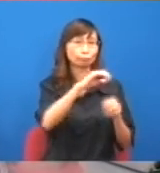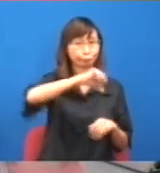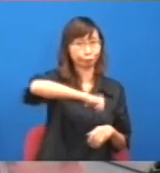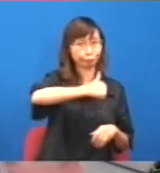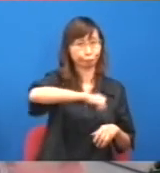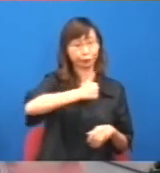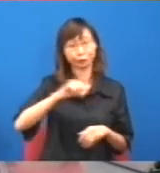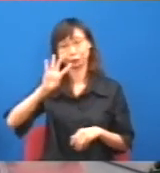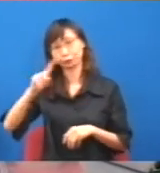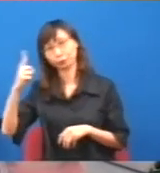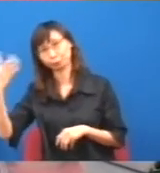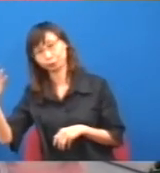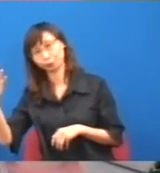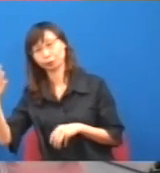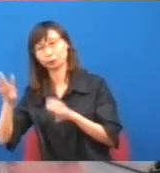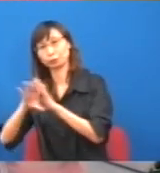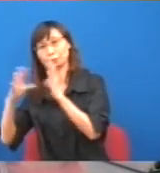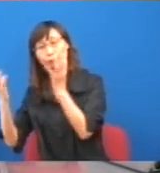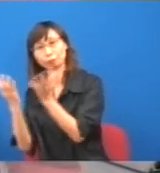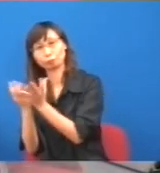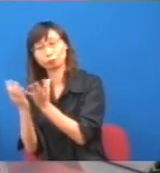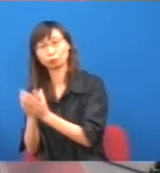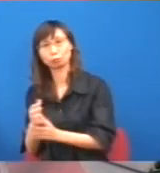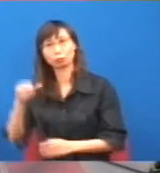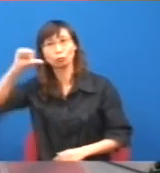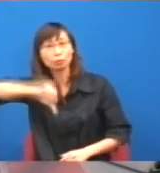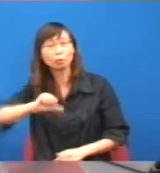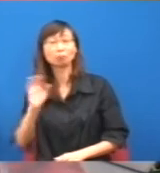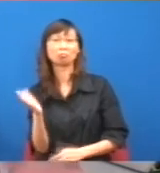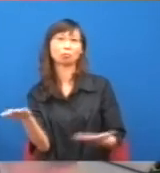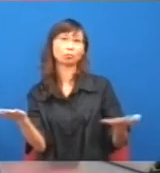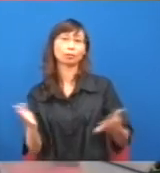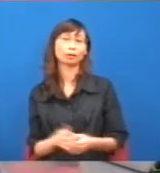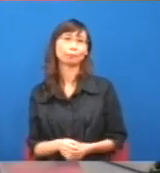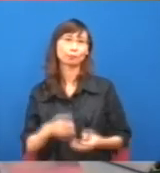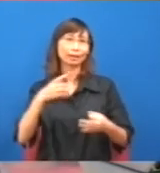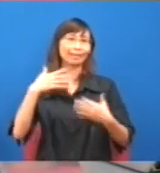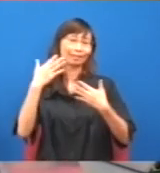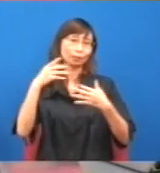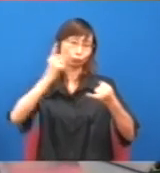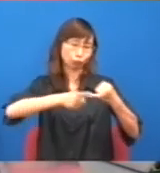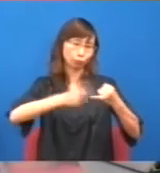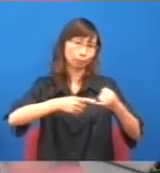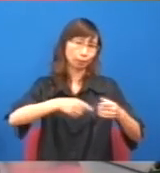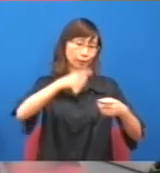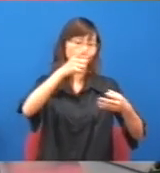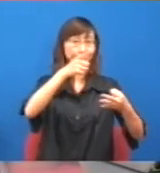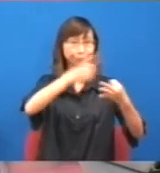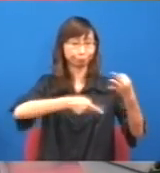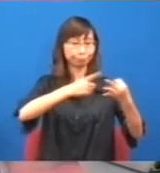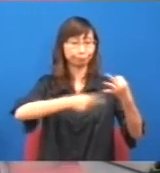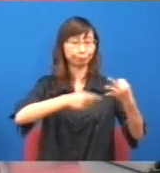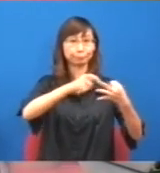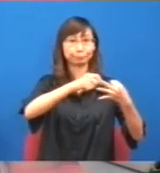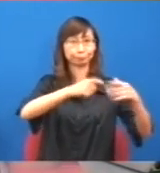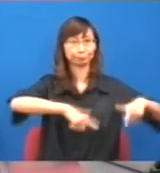簡單,而我最後想說,林鄭月娥經常誇誇其他,她以前參加學生民